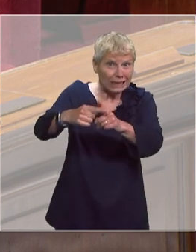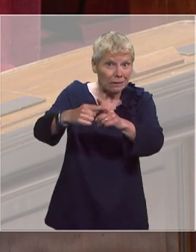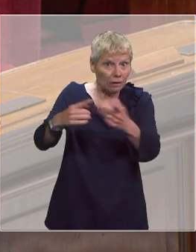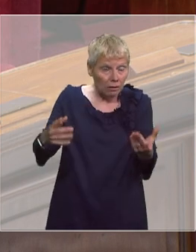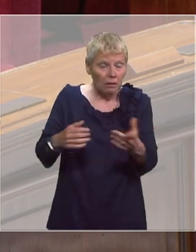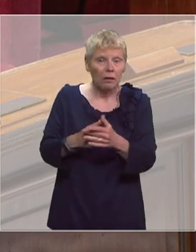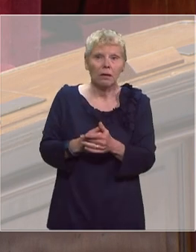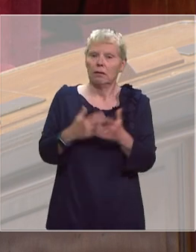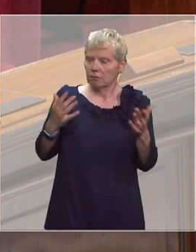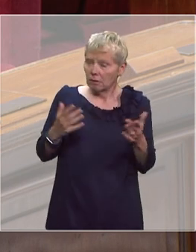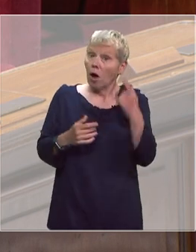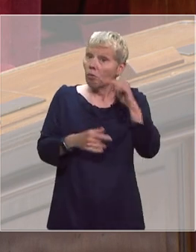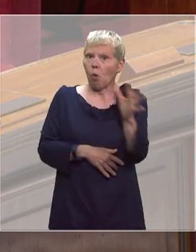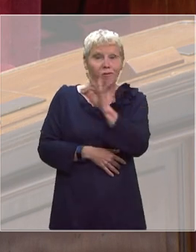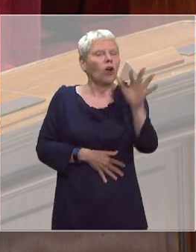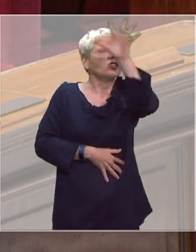que pour l'ensemble de la France